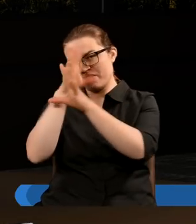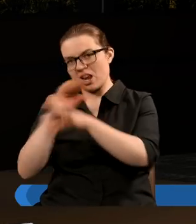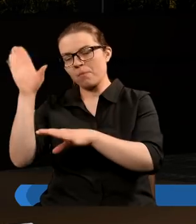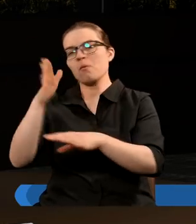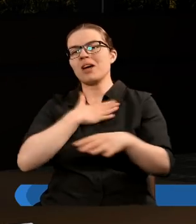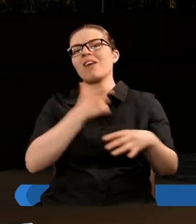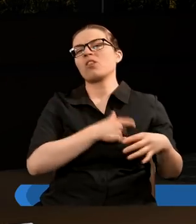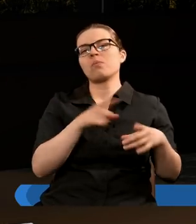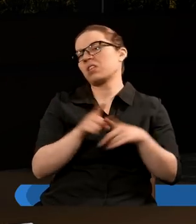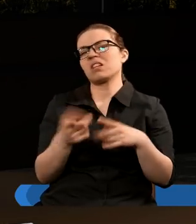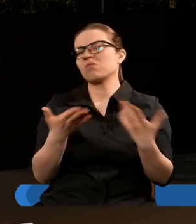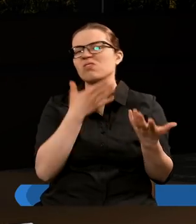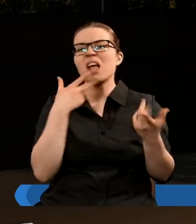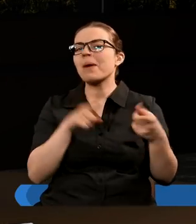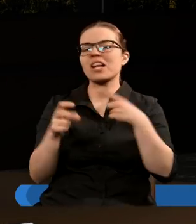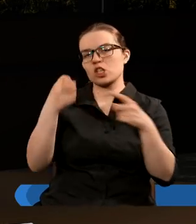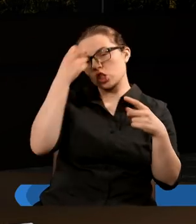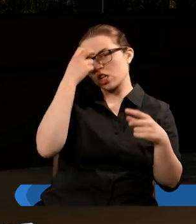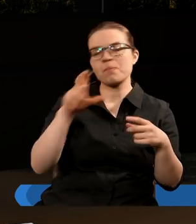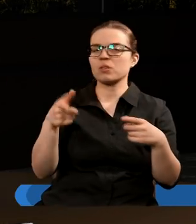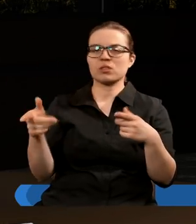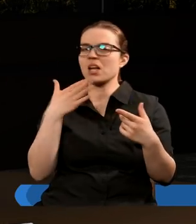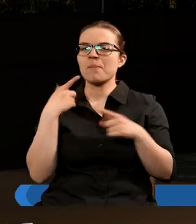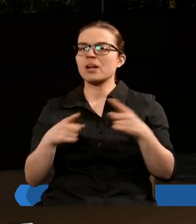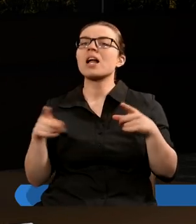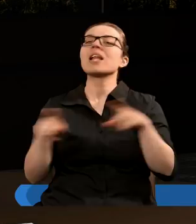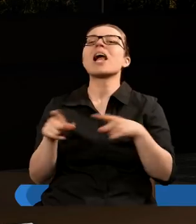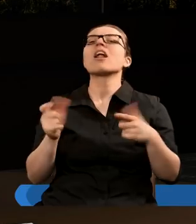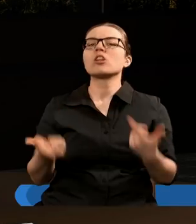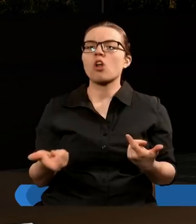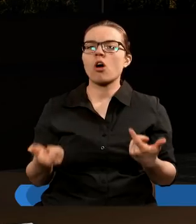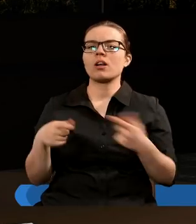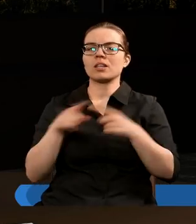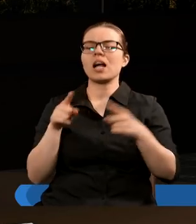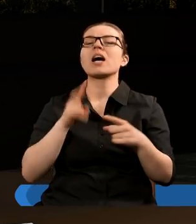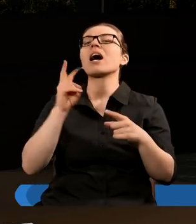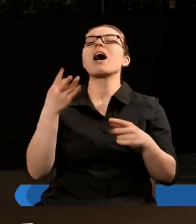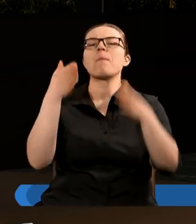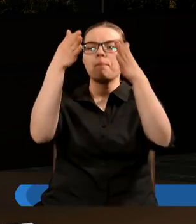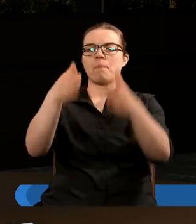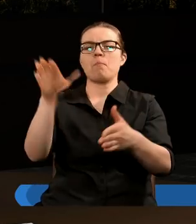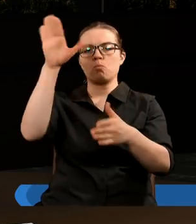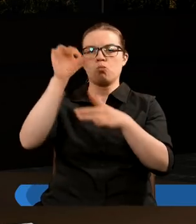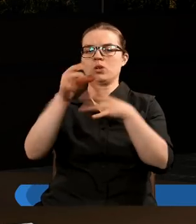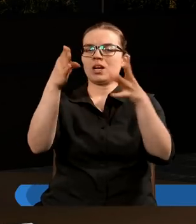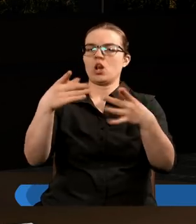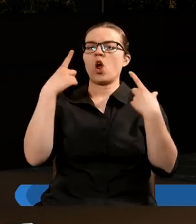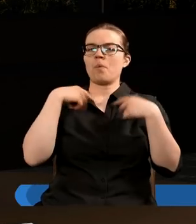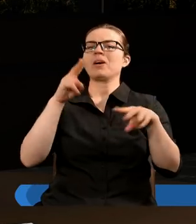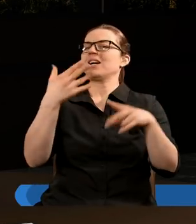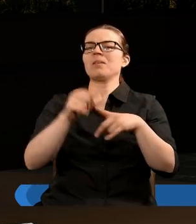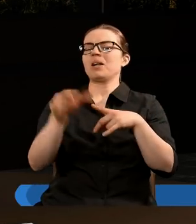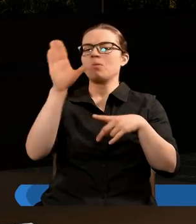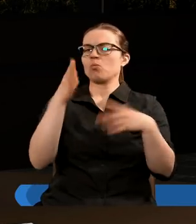Boga w sercu, to nie ma znaczenia. Znaczenie ma to, kim dla ciebie jest Bóg, czy jest dla ciebie najważniejszy i